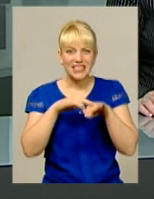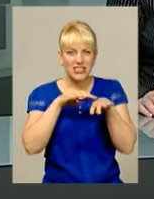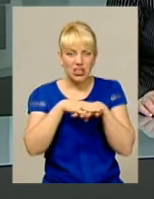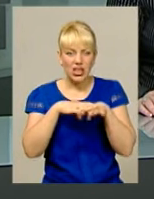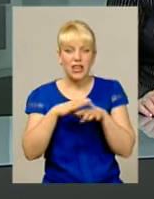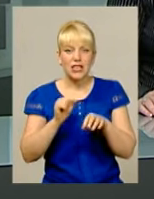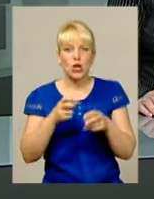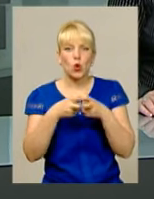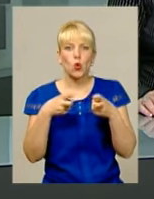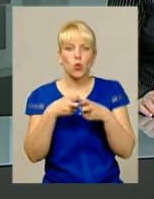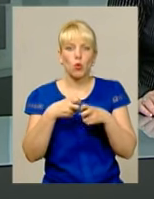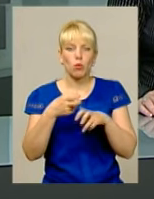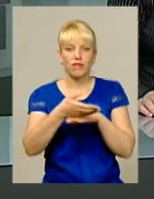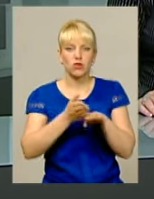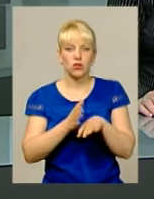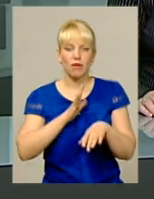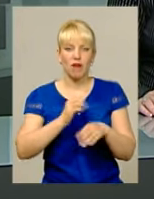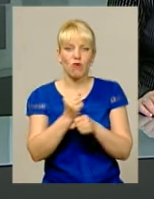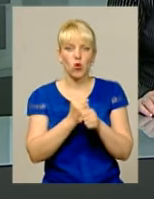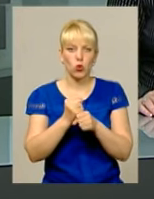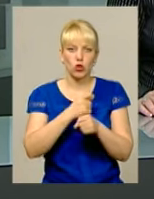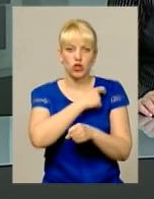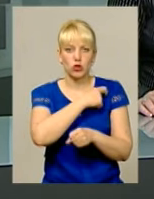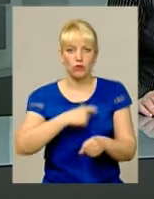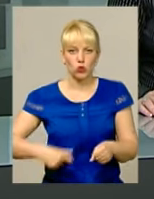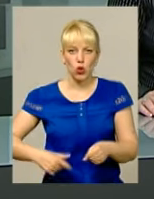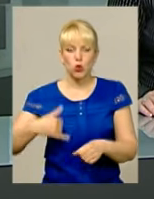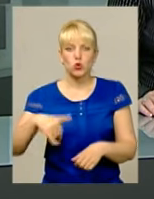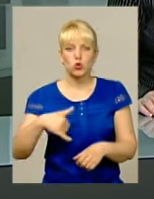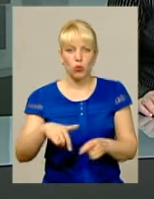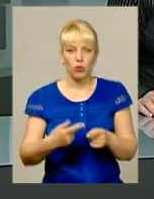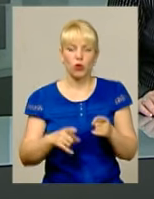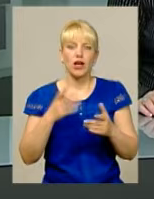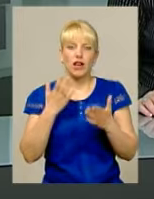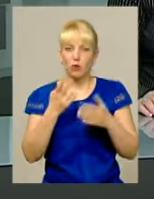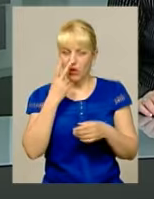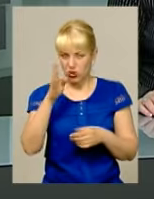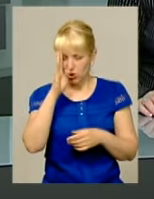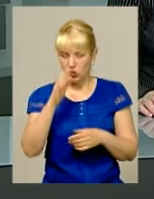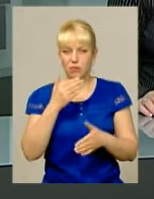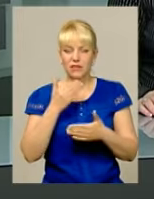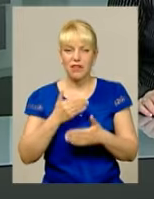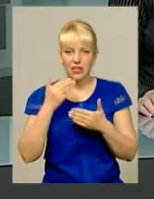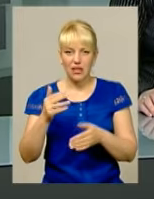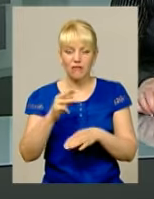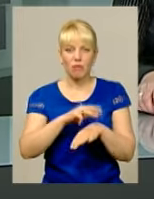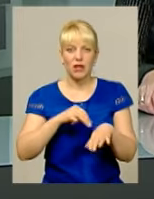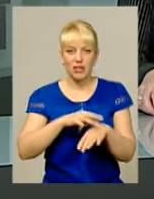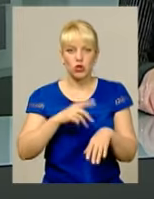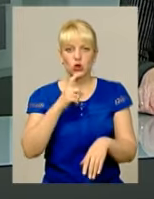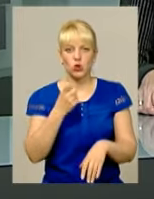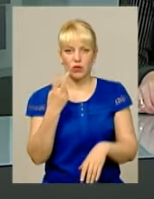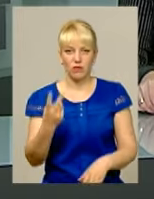гумове взуття, мав коричну лусунку через плече Якщо ви десь бачили хлопця, звертайтеся у міліцію за номером 102